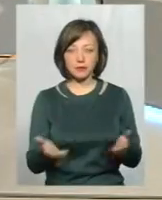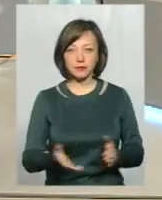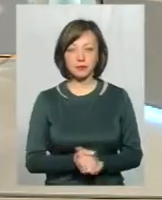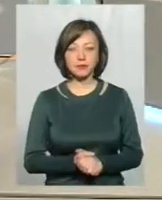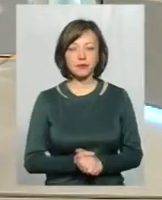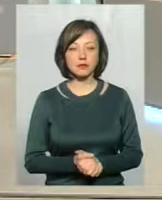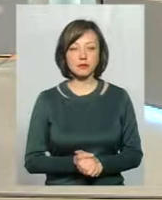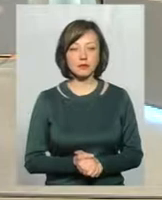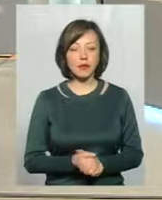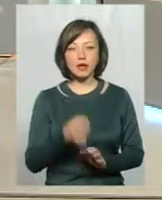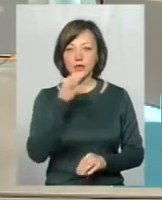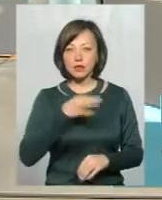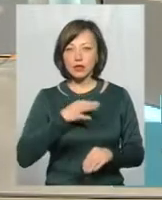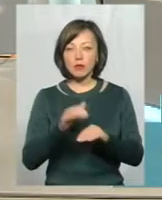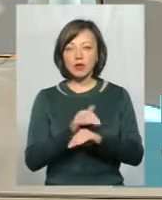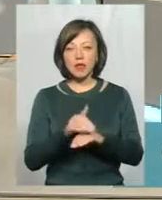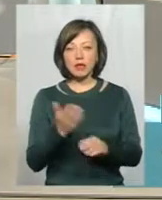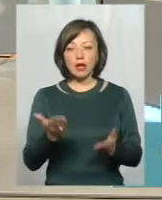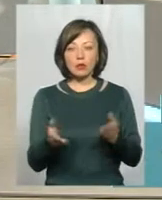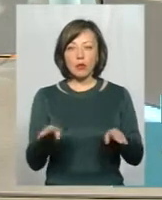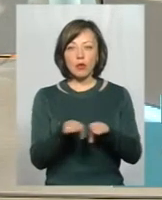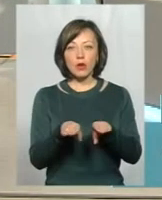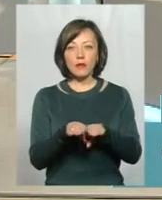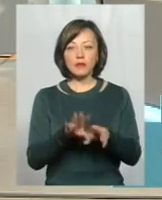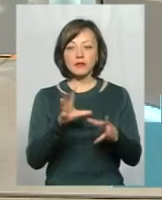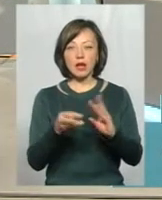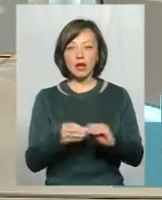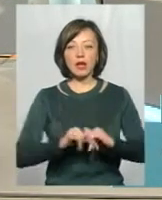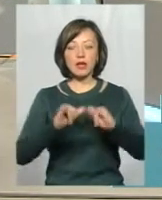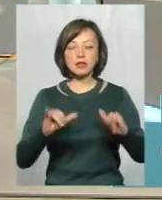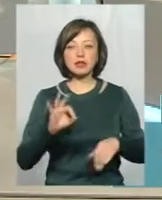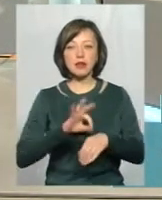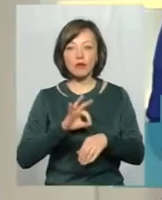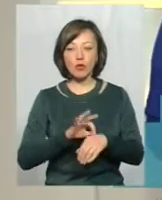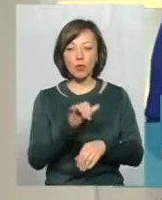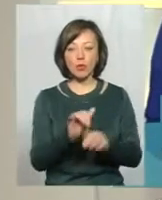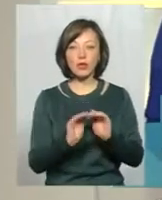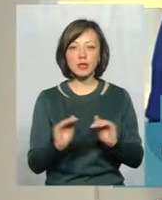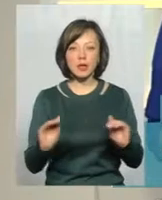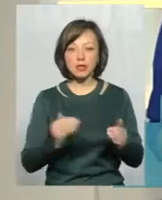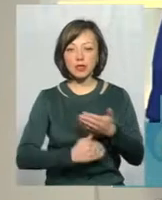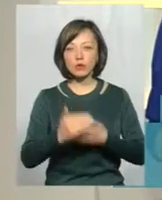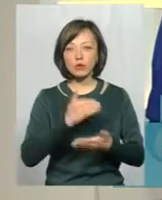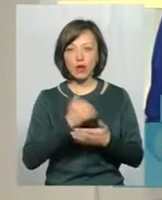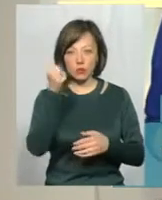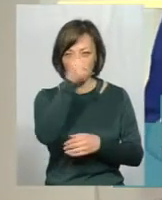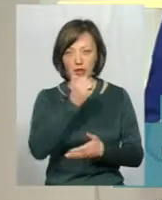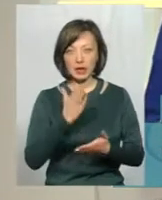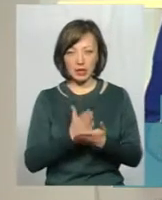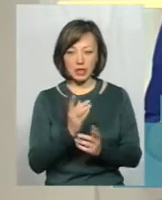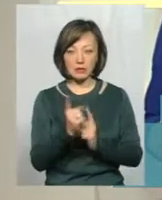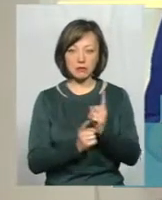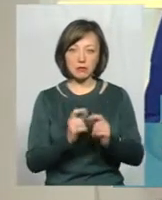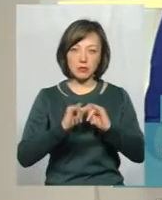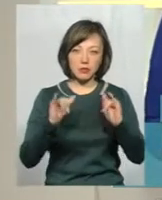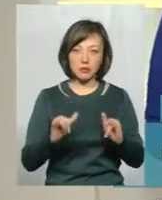Скажіть, будь ласка, але якщо порівнювати взагалі ріст захворюваності у дітей, за останні роки є якийсь ріст